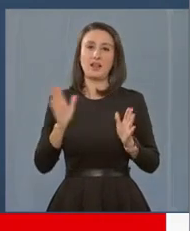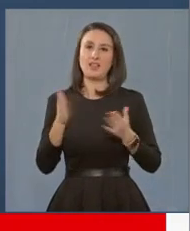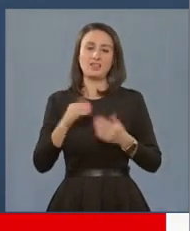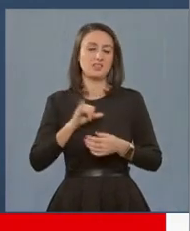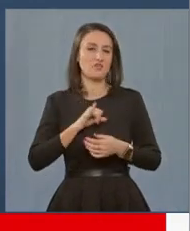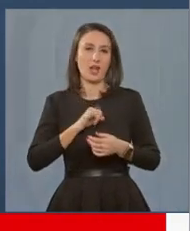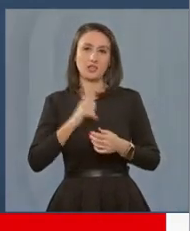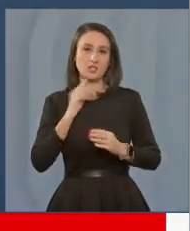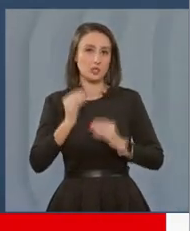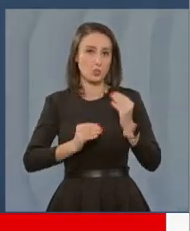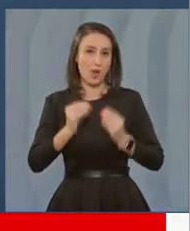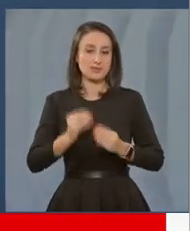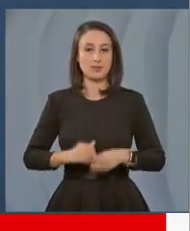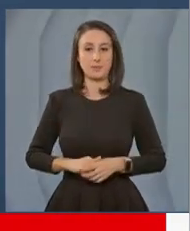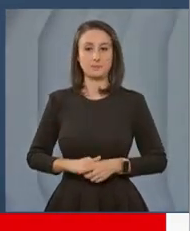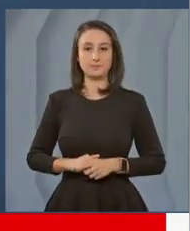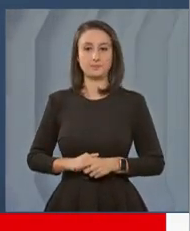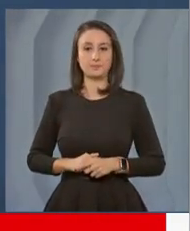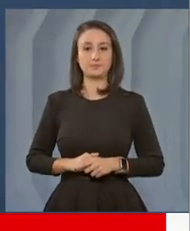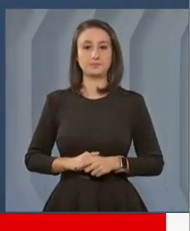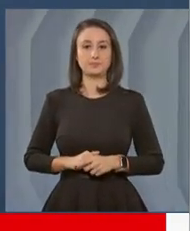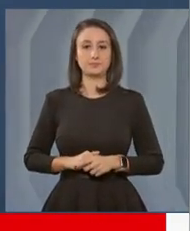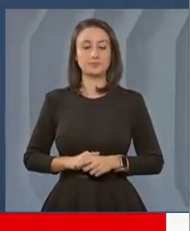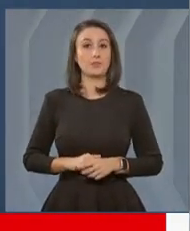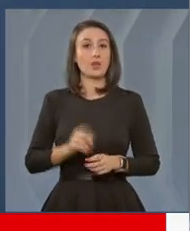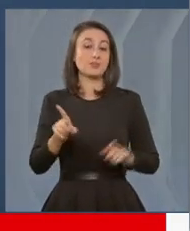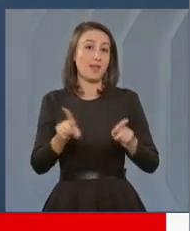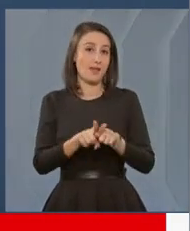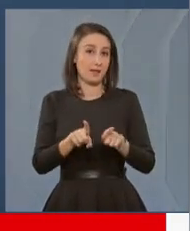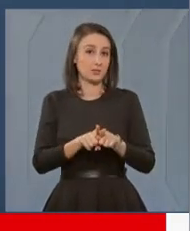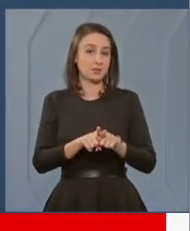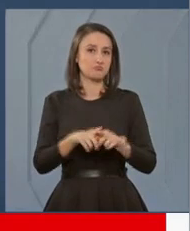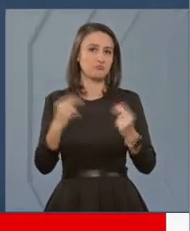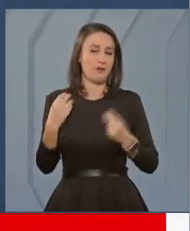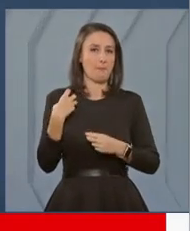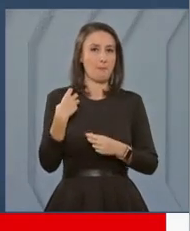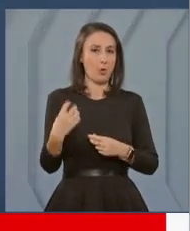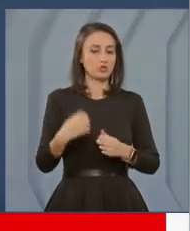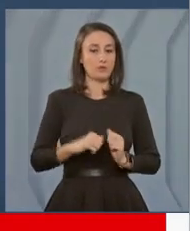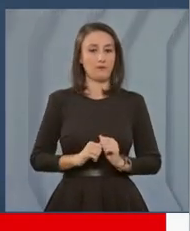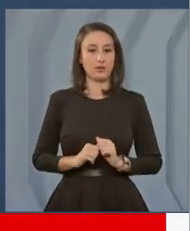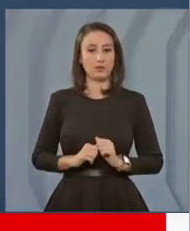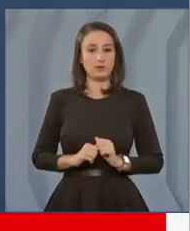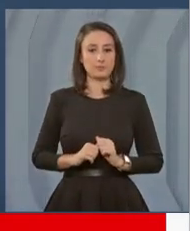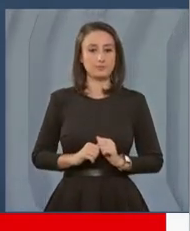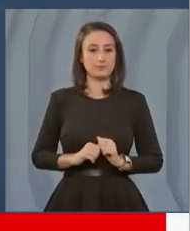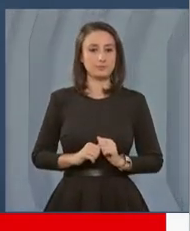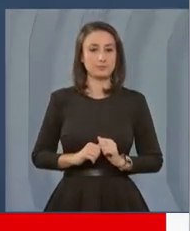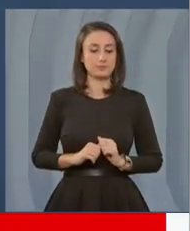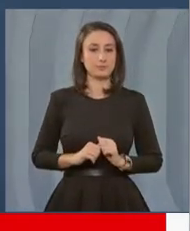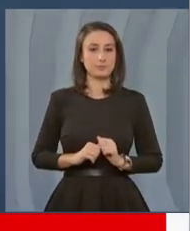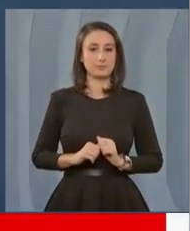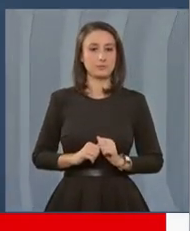indiferent de situație. Acest egalitarism propovăduit de timp bolșevic, în sensul că, pe filozofia